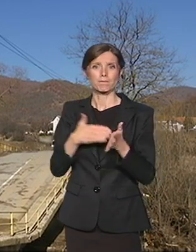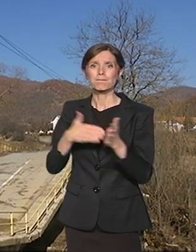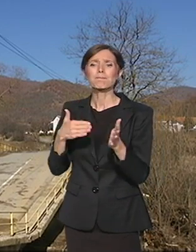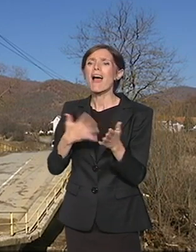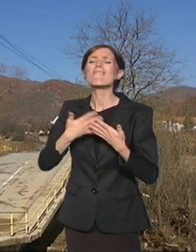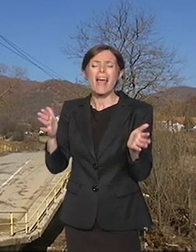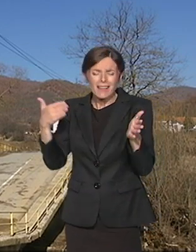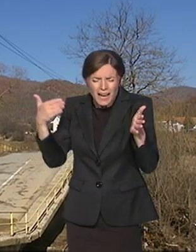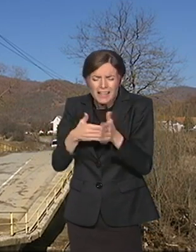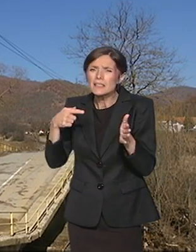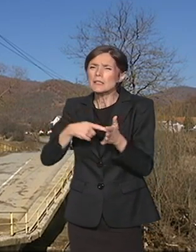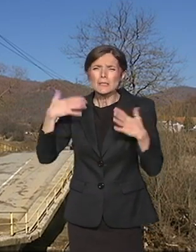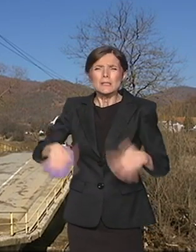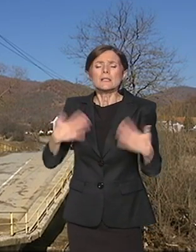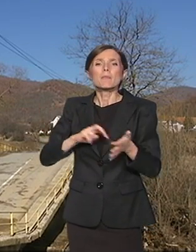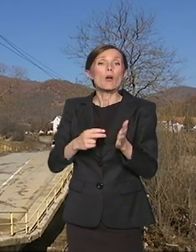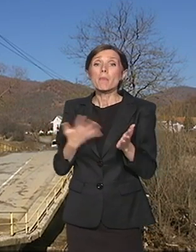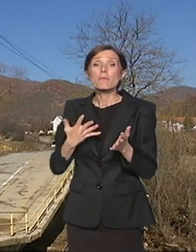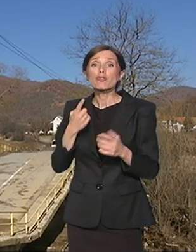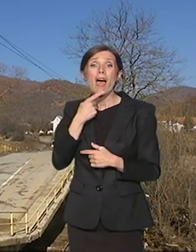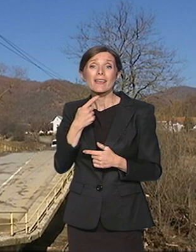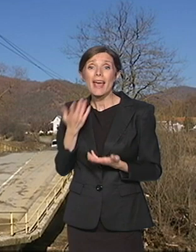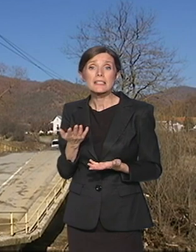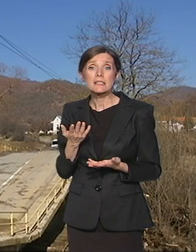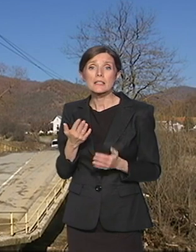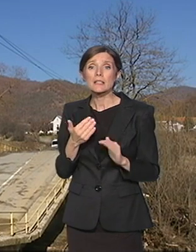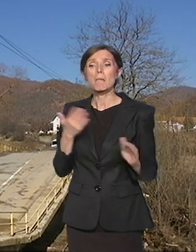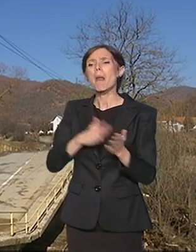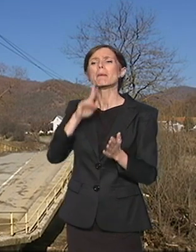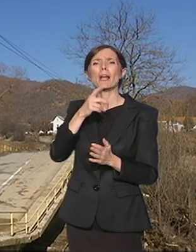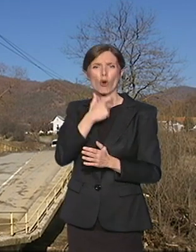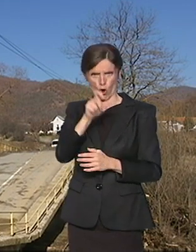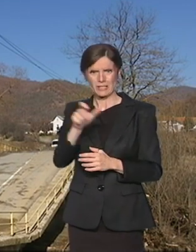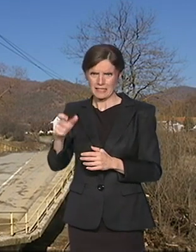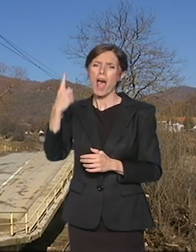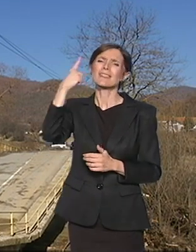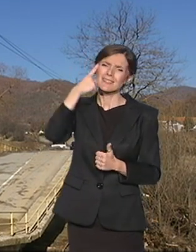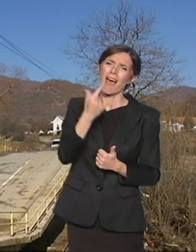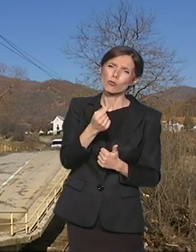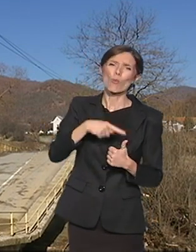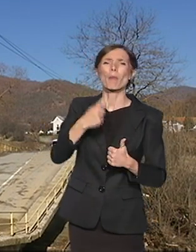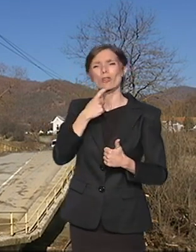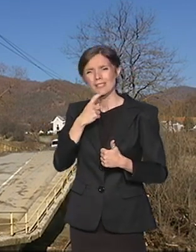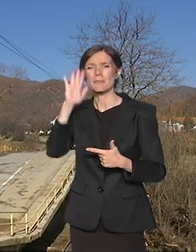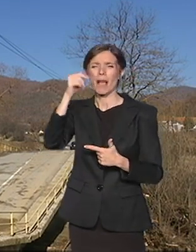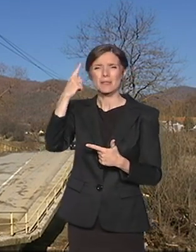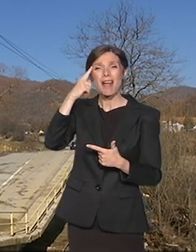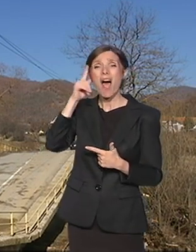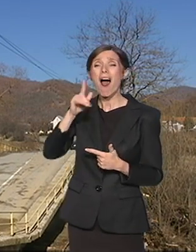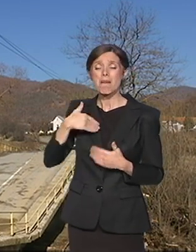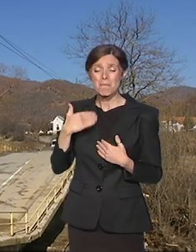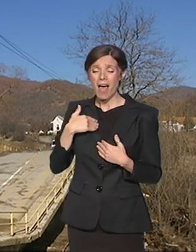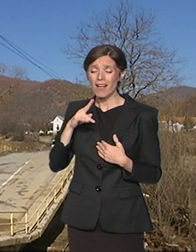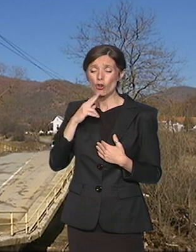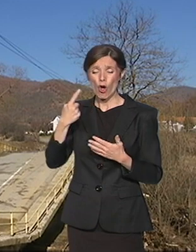najbitnija barijera koju treba srušiti to je ta jezička barijera. Stari generacije znaju i srpski, elbanski jezik, međutim mladi od